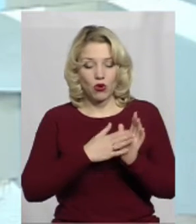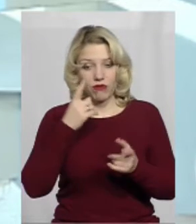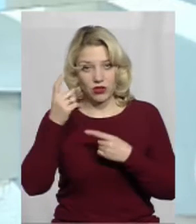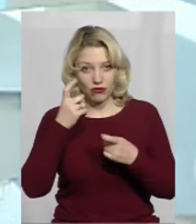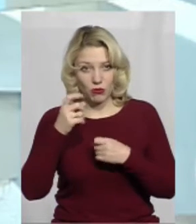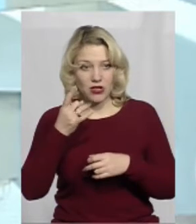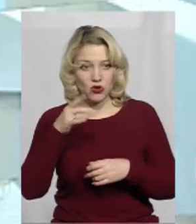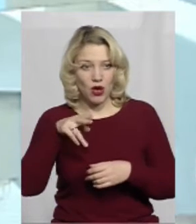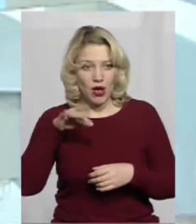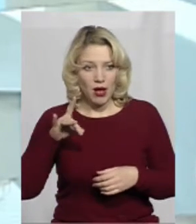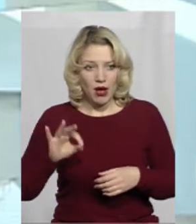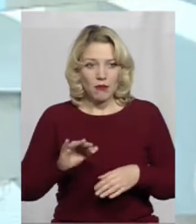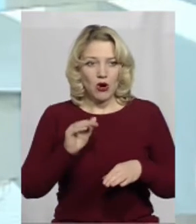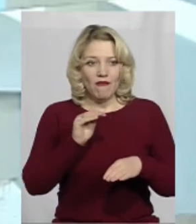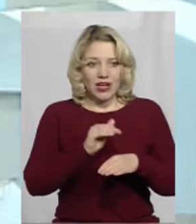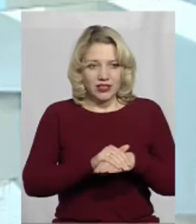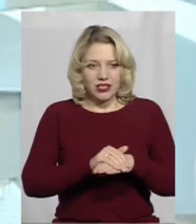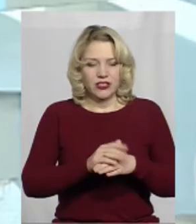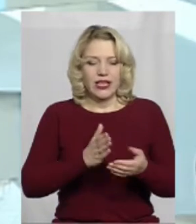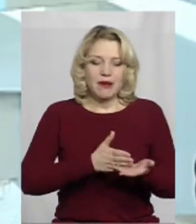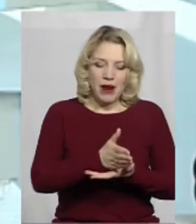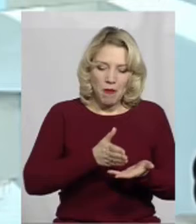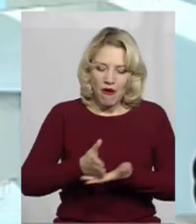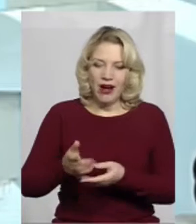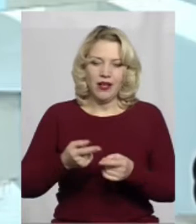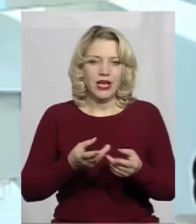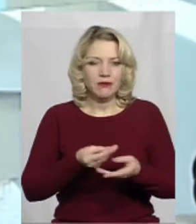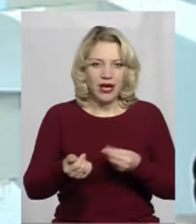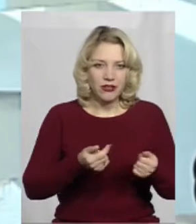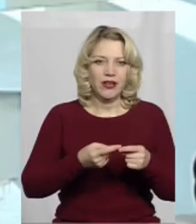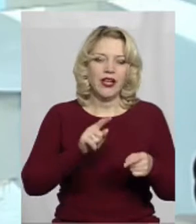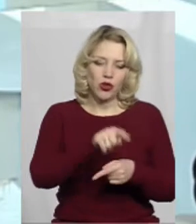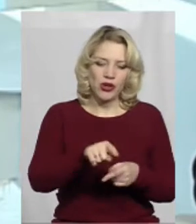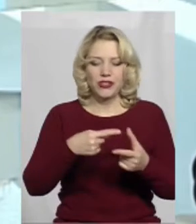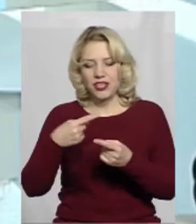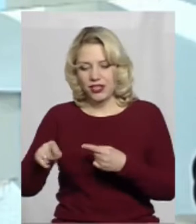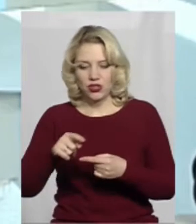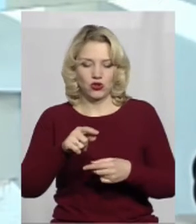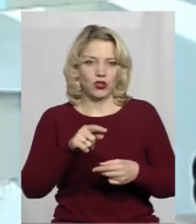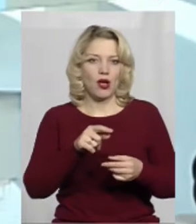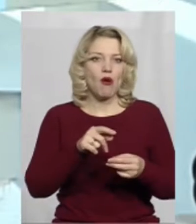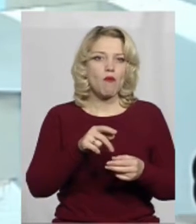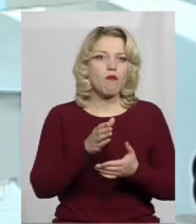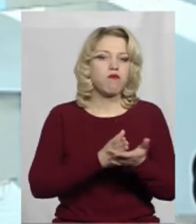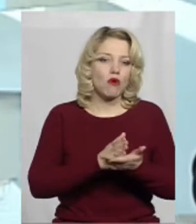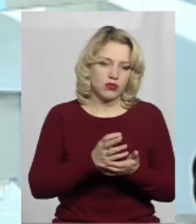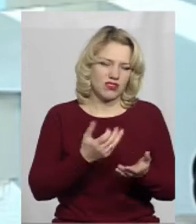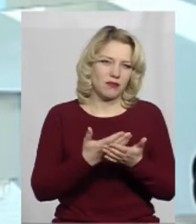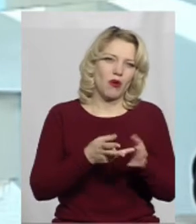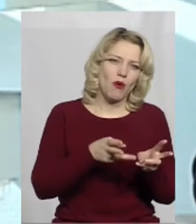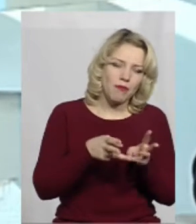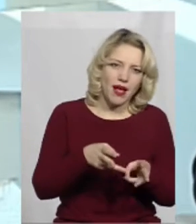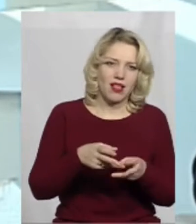про фактичне споживання тої чи іншої послуги, скажімо так, природного газу, на опалення, в тому числі. І тоді вже